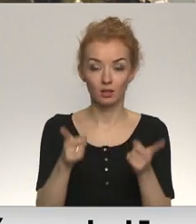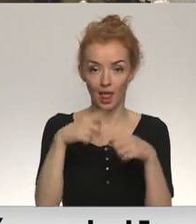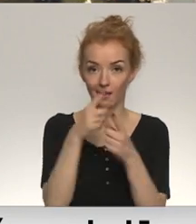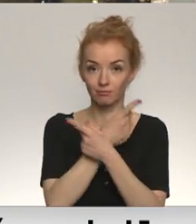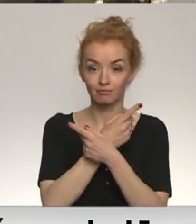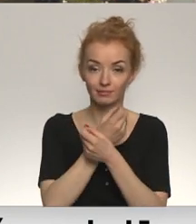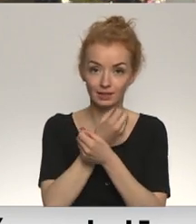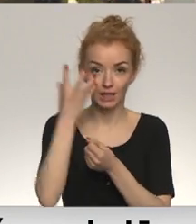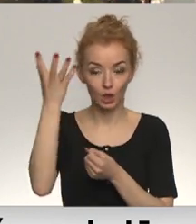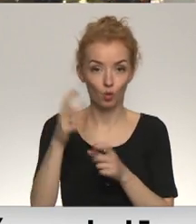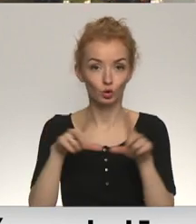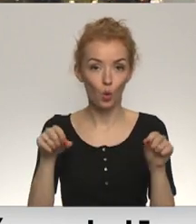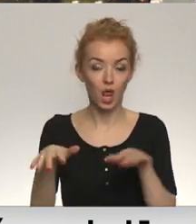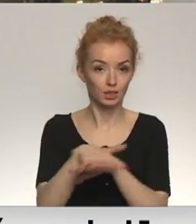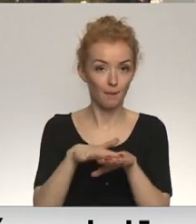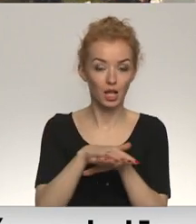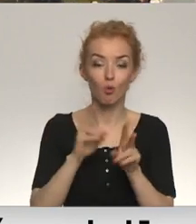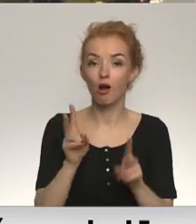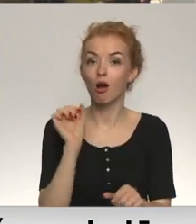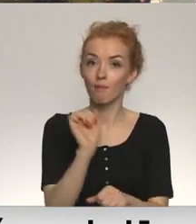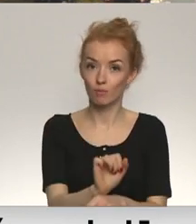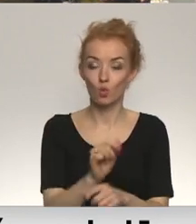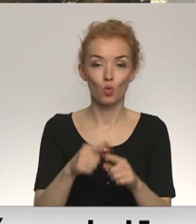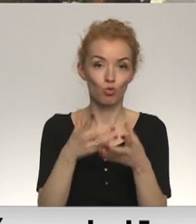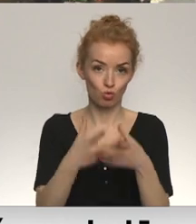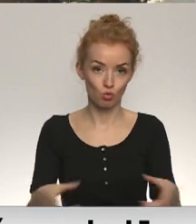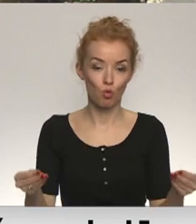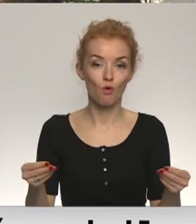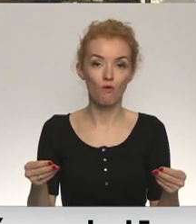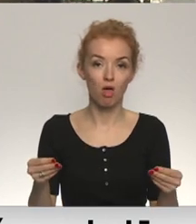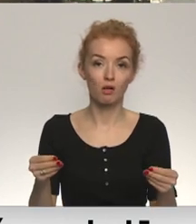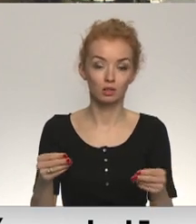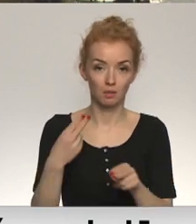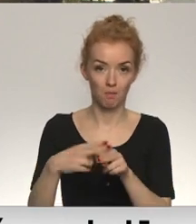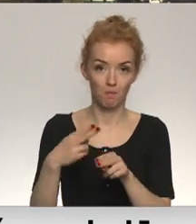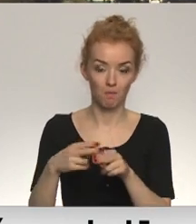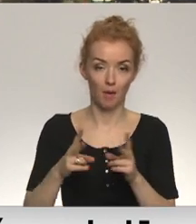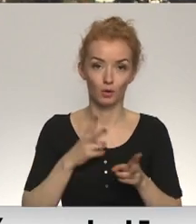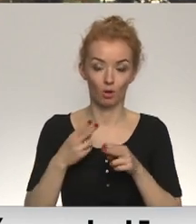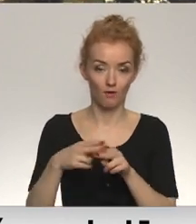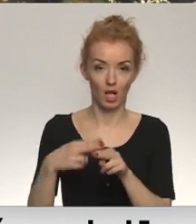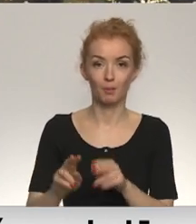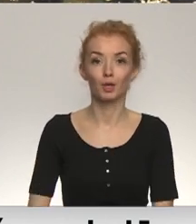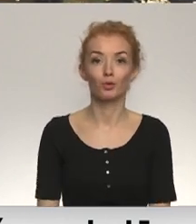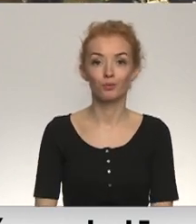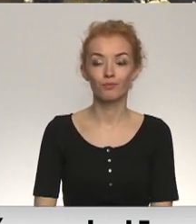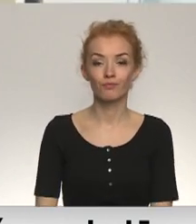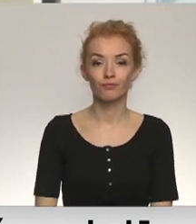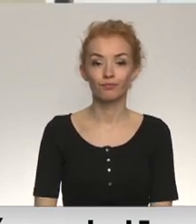skolas un sabiedrību par to, kā apturēt un novērst mobingu. Un plašāk vītis Ānstrātas ižatā.